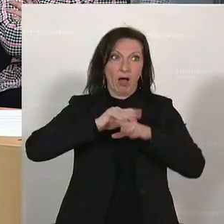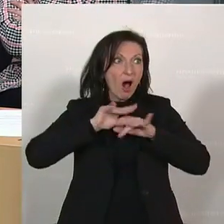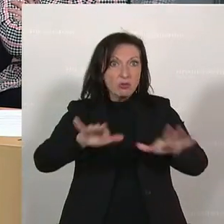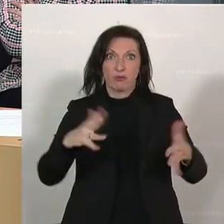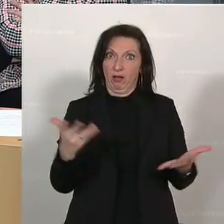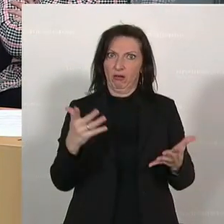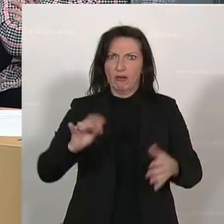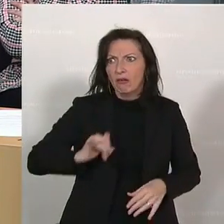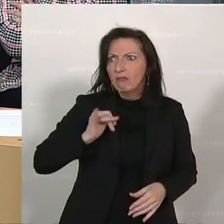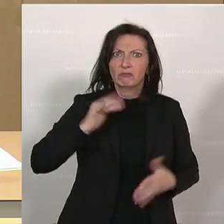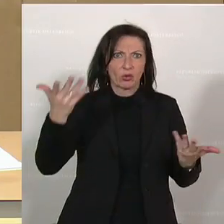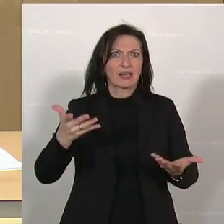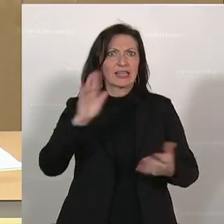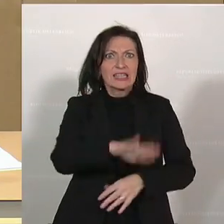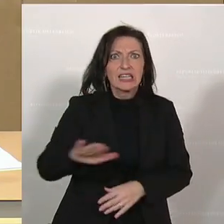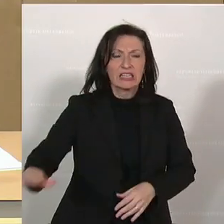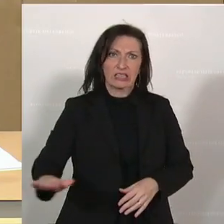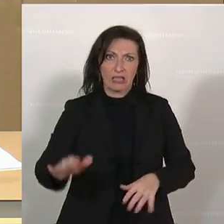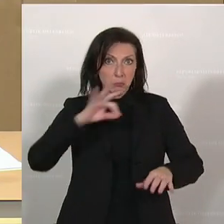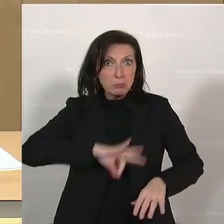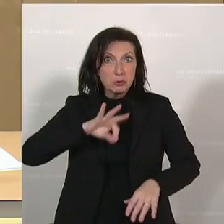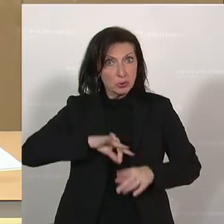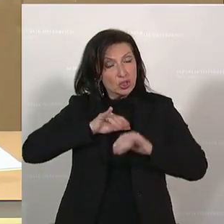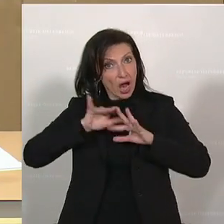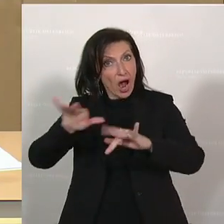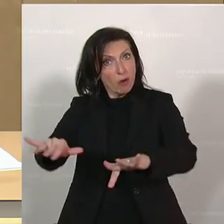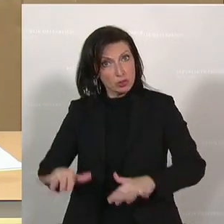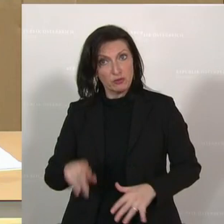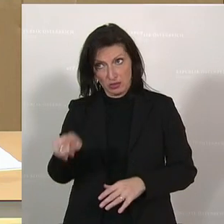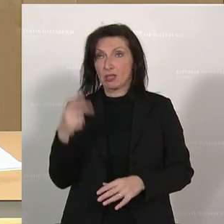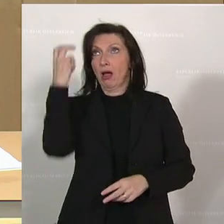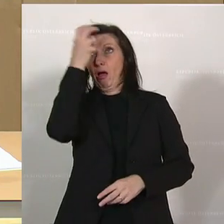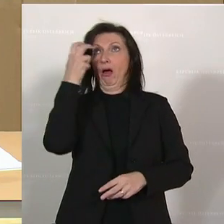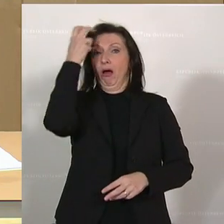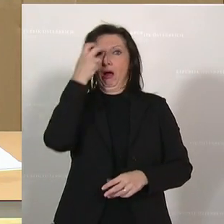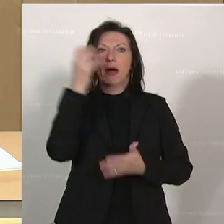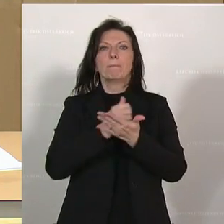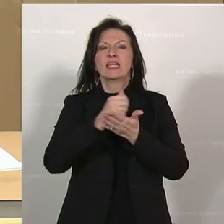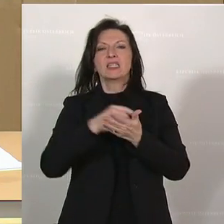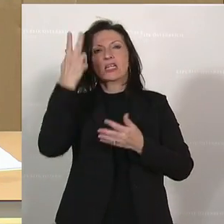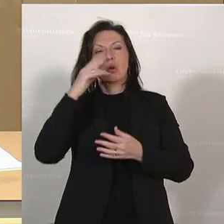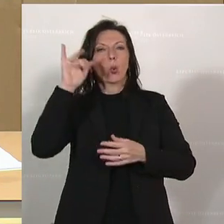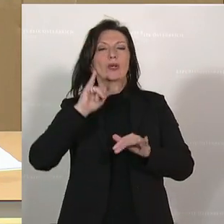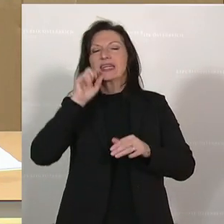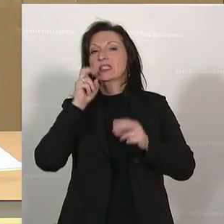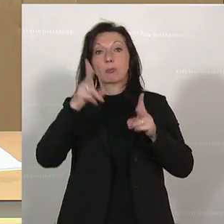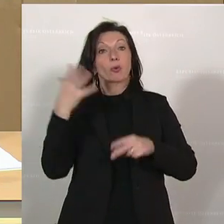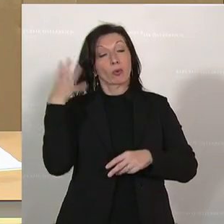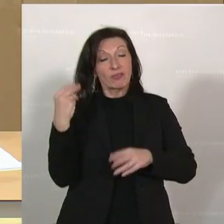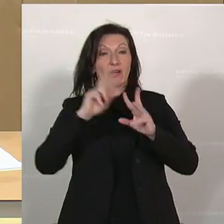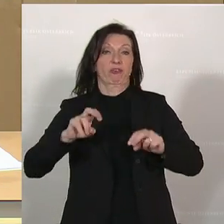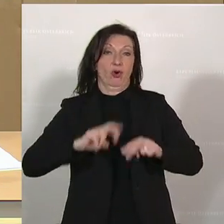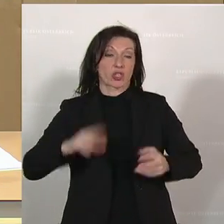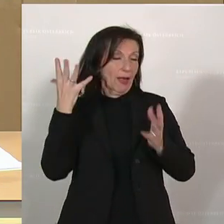psychische Folgen der Corona-Krise, die Kinder und Jugendliche beschäftigen. Die MedUni Innsbruck hat es wieder dargelegt in einer erneuten